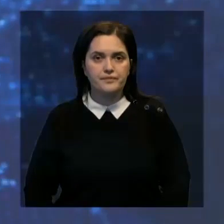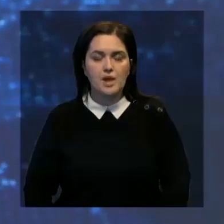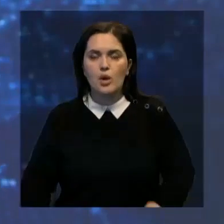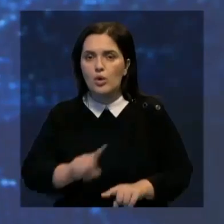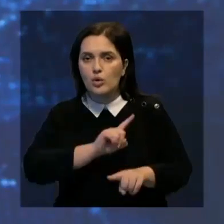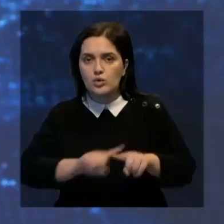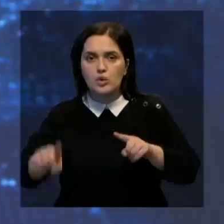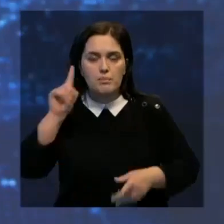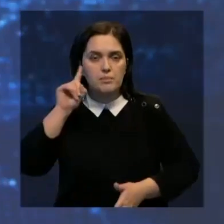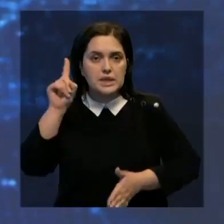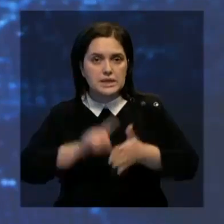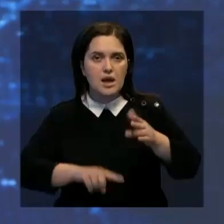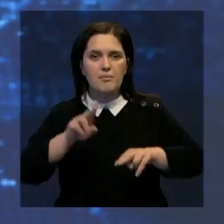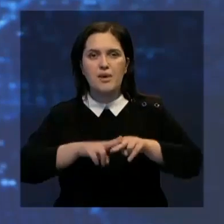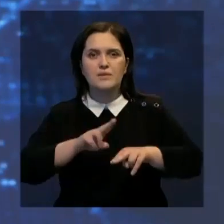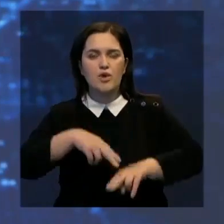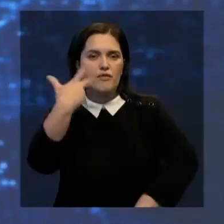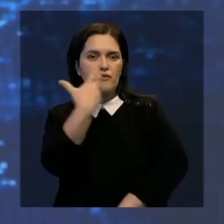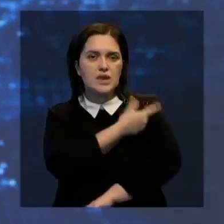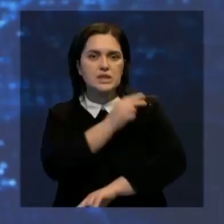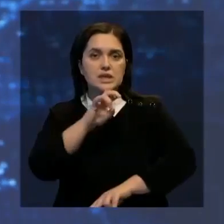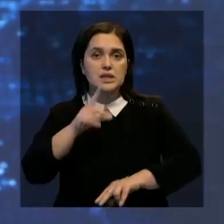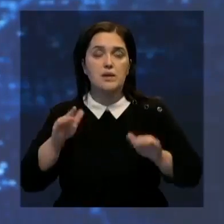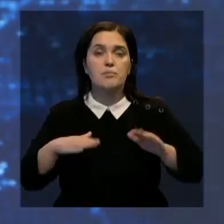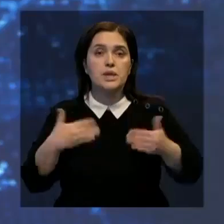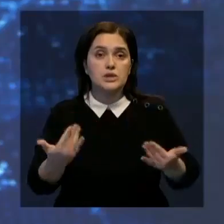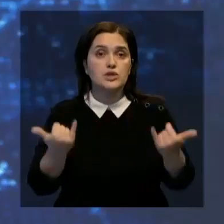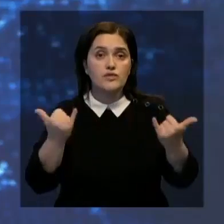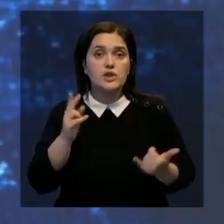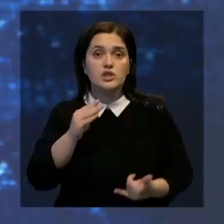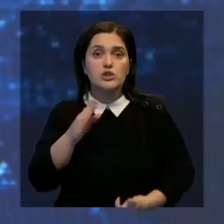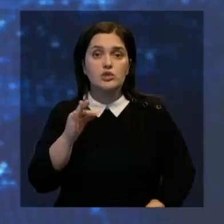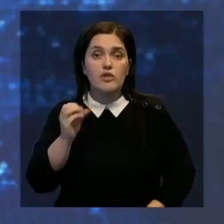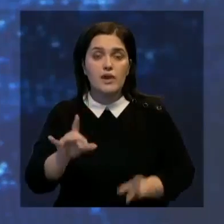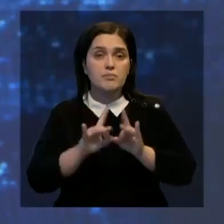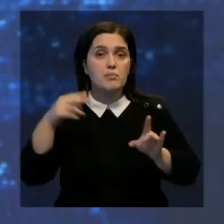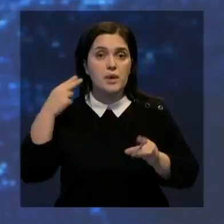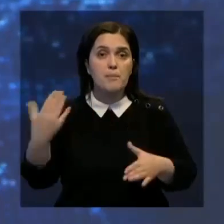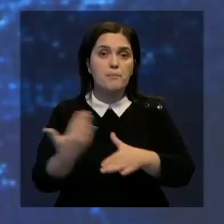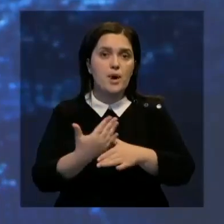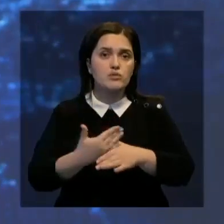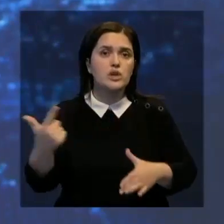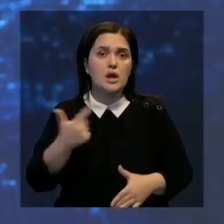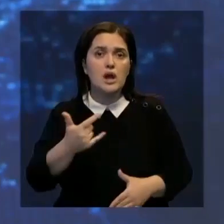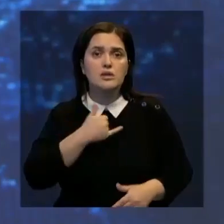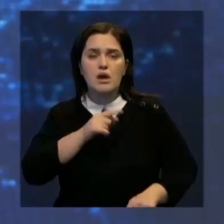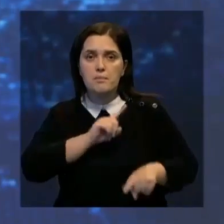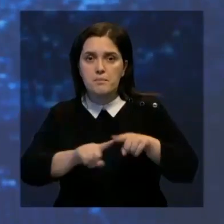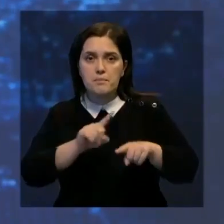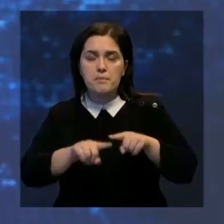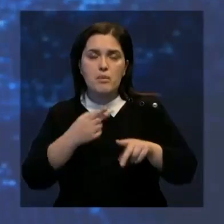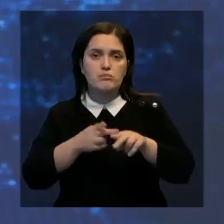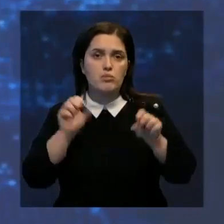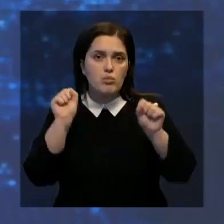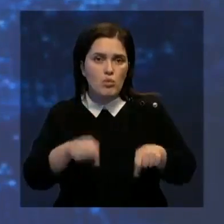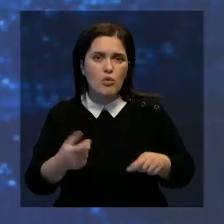Ускорить признание паспортов вакцинации в странах СНГ предложил сегодня Касым Жмартукаев. По словам президента, это поможет гражданам наших стран активнее передвигаться